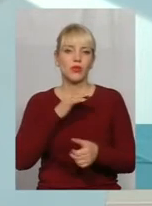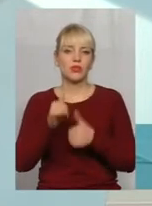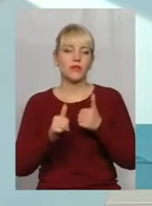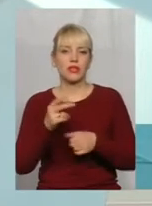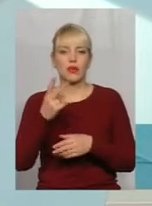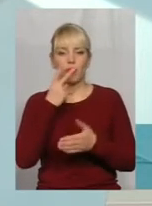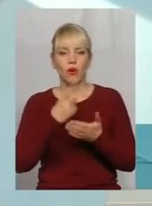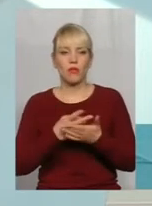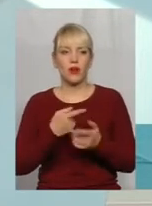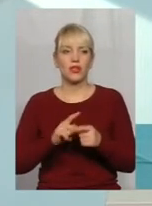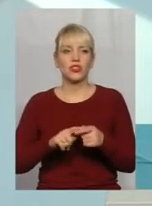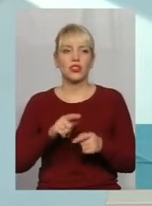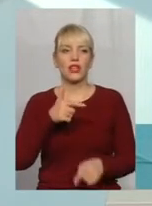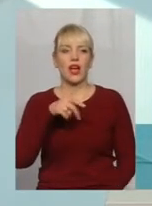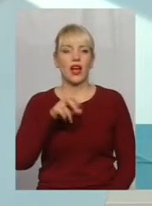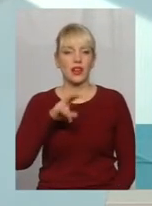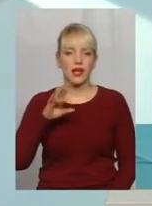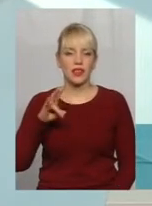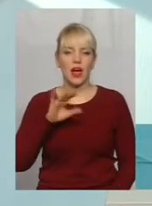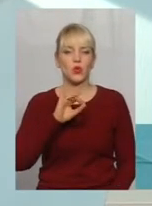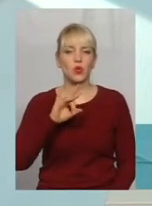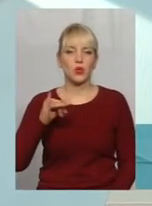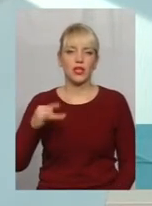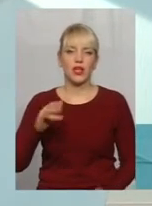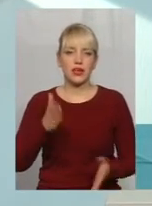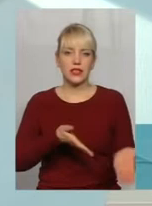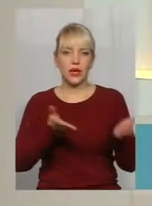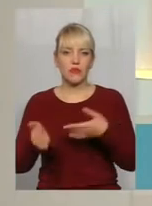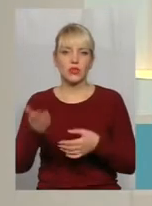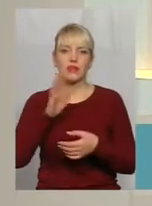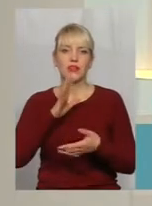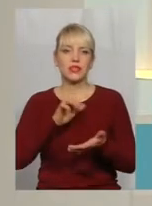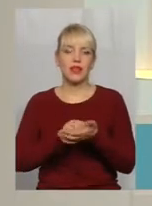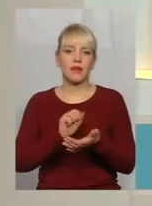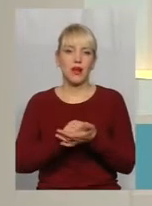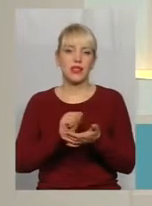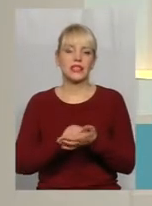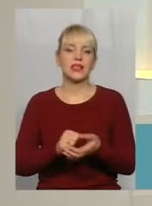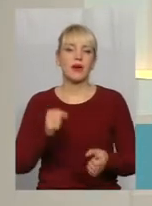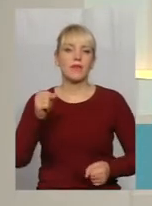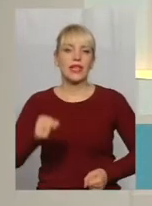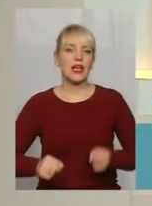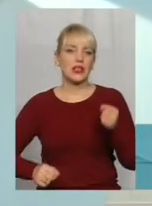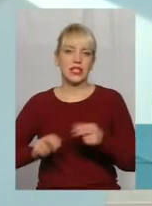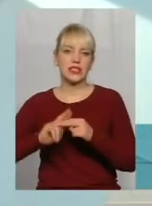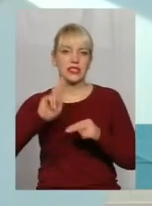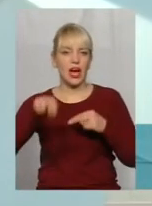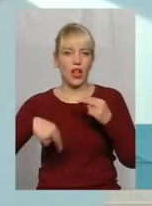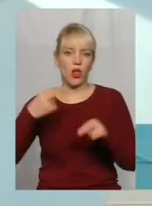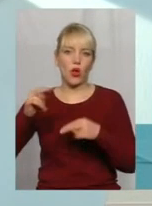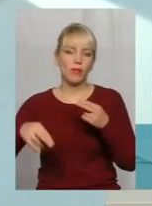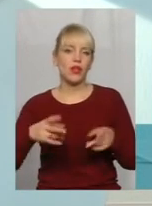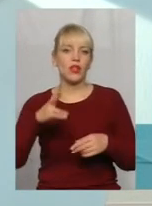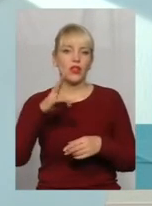побачили Досови, Галина і Юрій, і запросили її займатися фристайлом. Людина ніколи не стояла на лижах, але